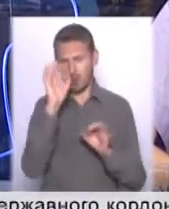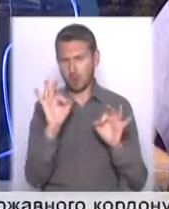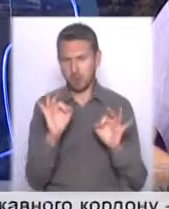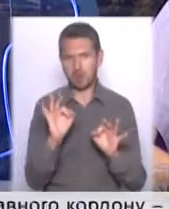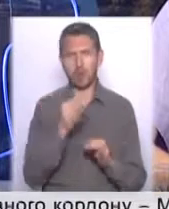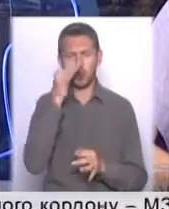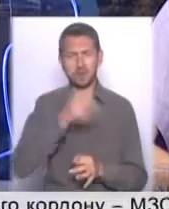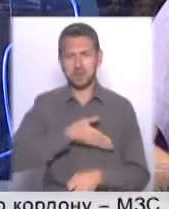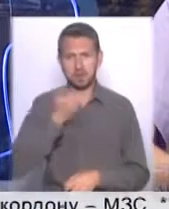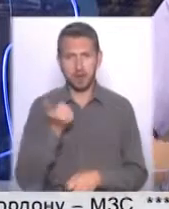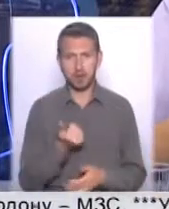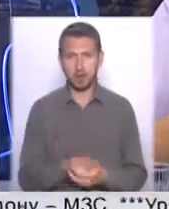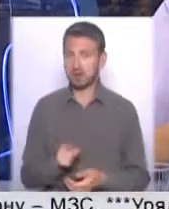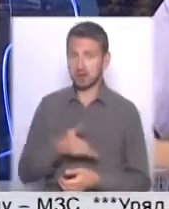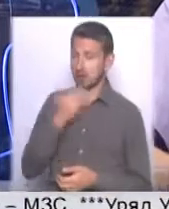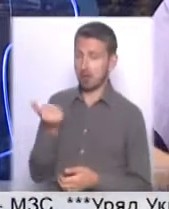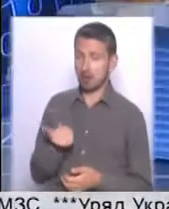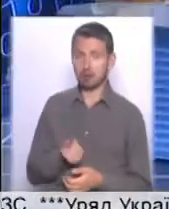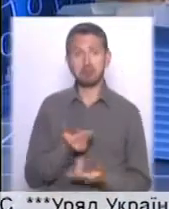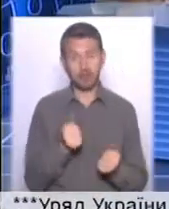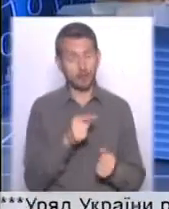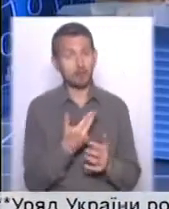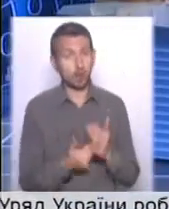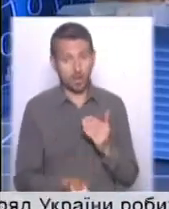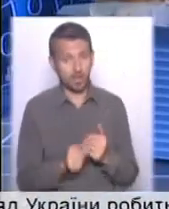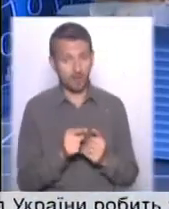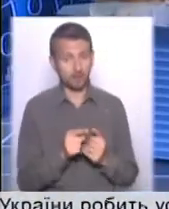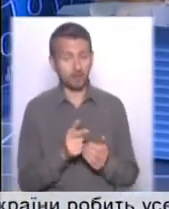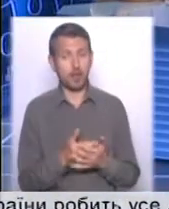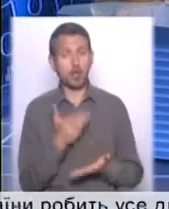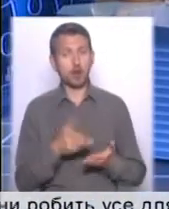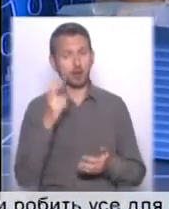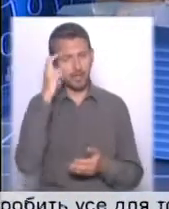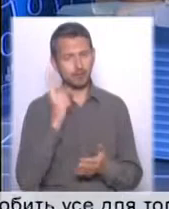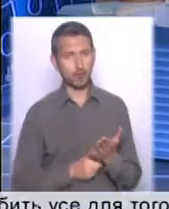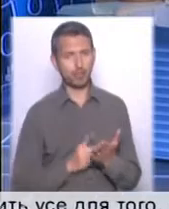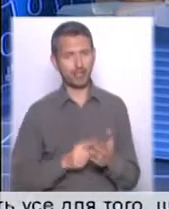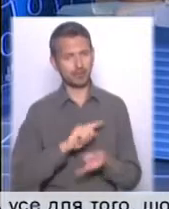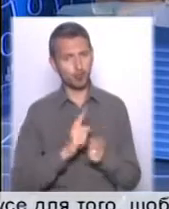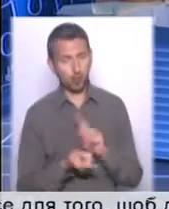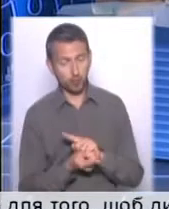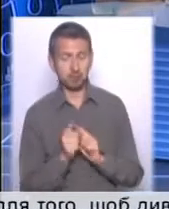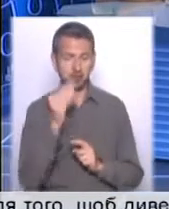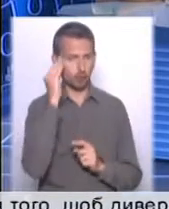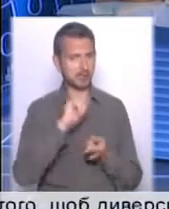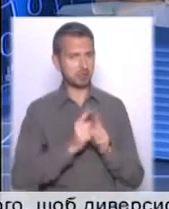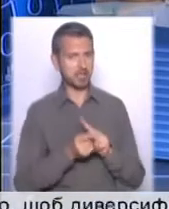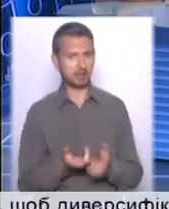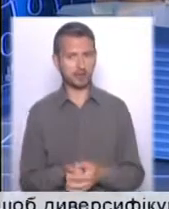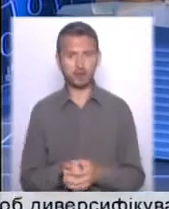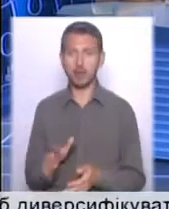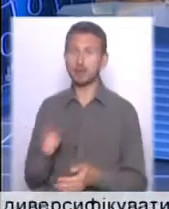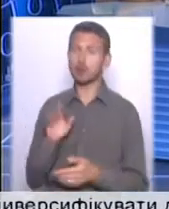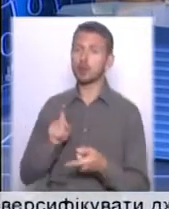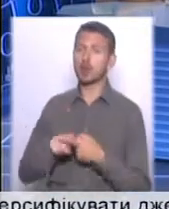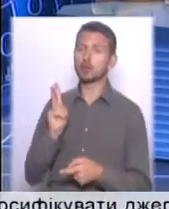управлінського. І цим він програє своїм опонентам. Він його просто немає. Але якщо він на Києві доведе зворотнє, то ці думки зміняться. Тоді все залежить від того, хто